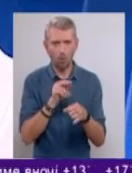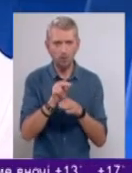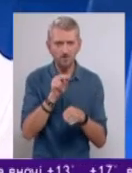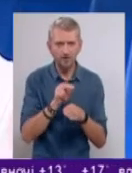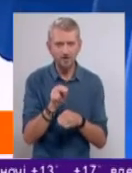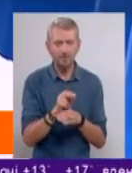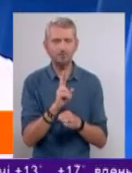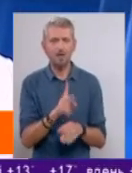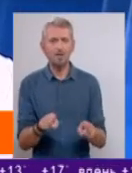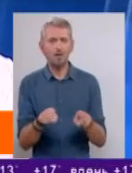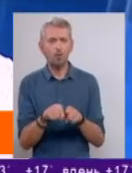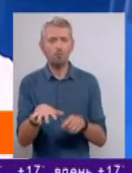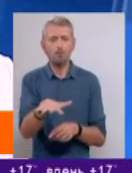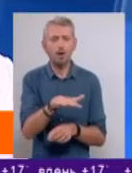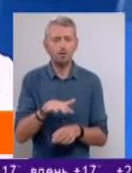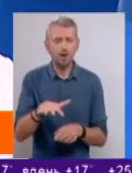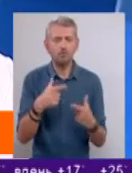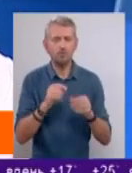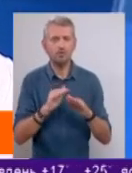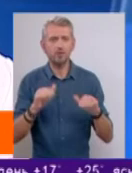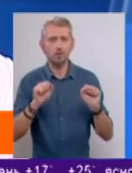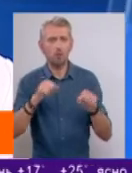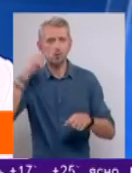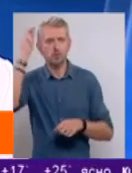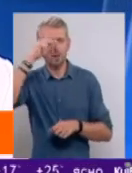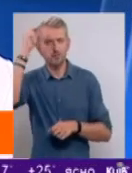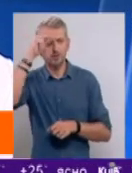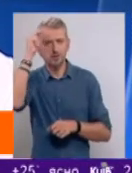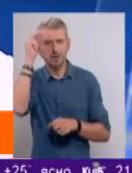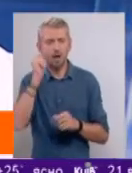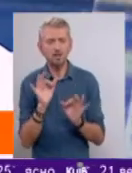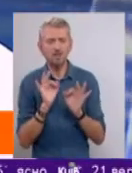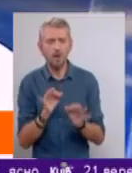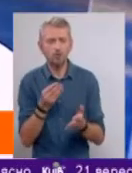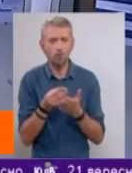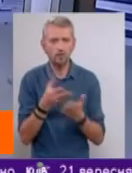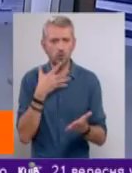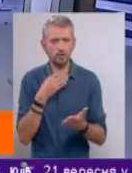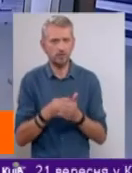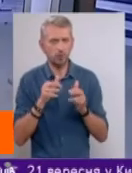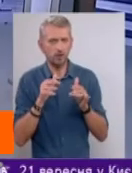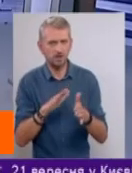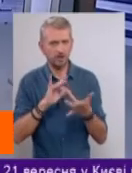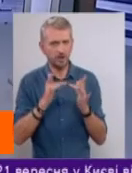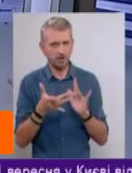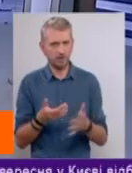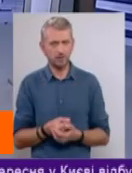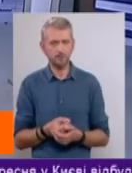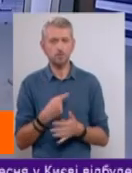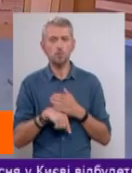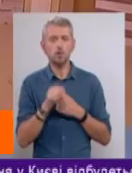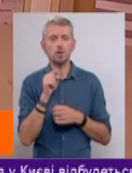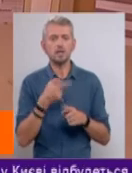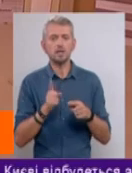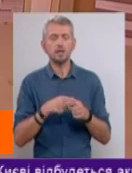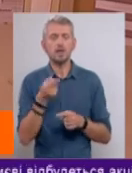майданчика, на якому діти можуть навчитися адекватно оцінювати свої дії в інтернеті. Тому що це те,